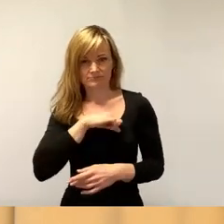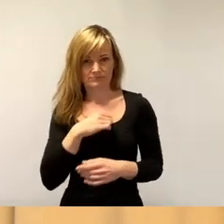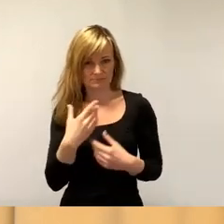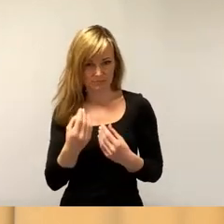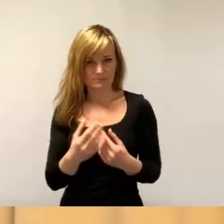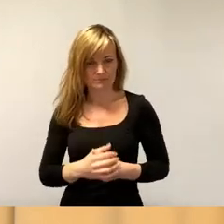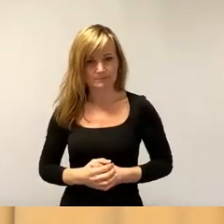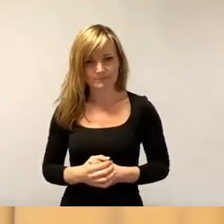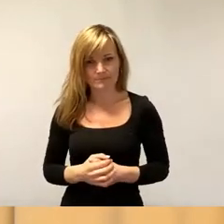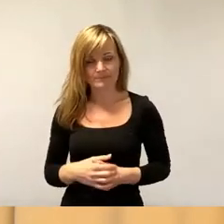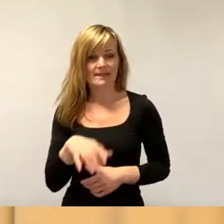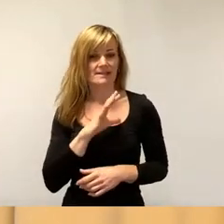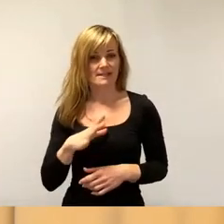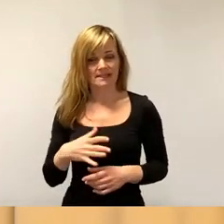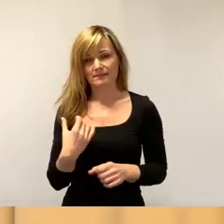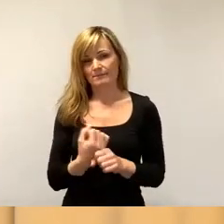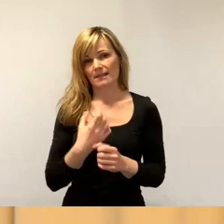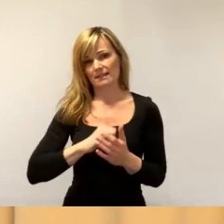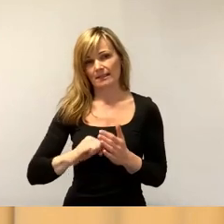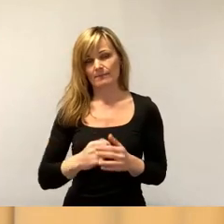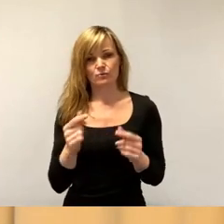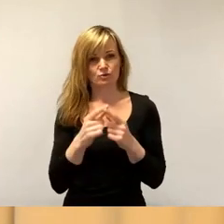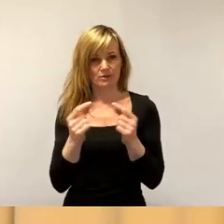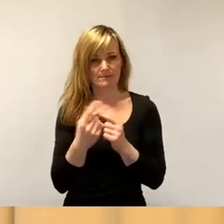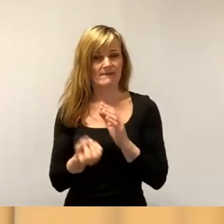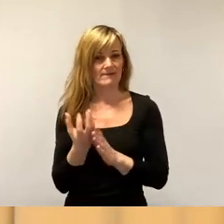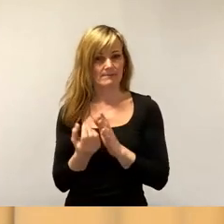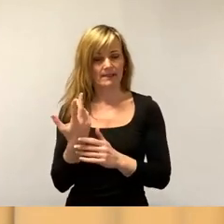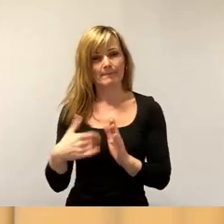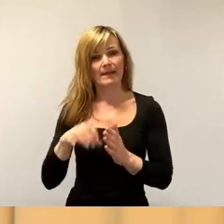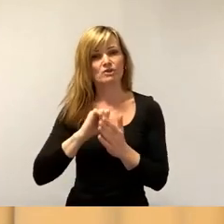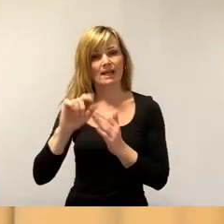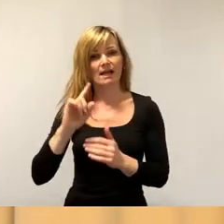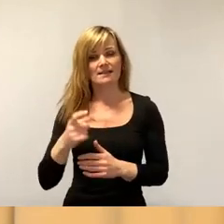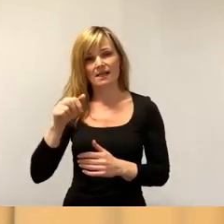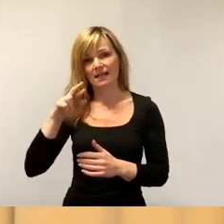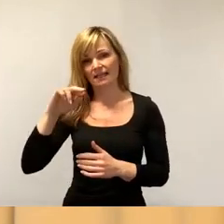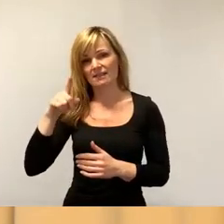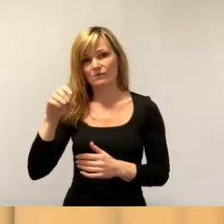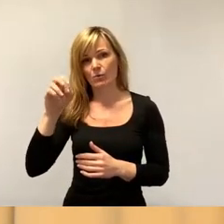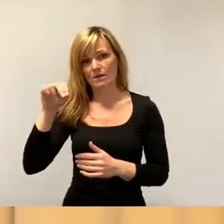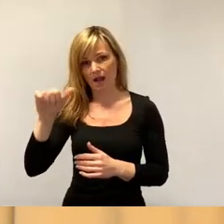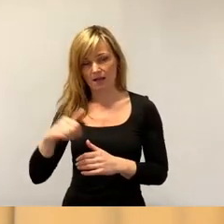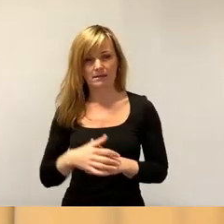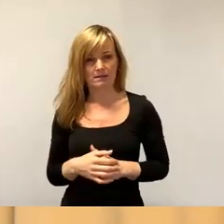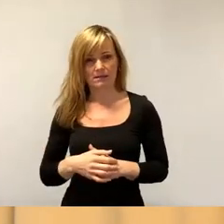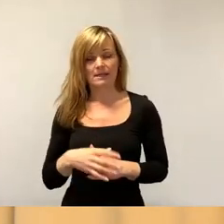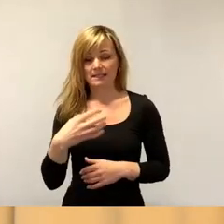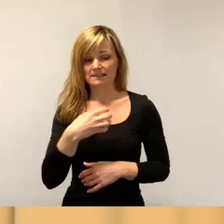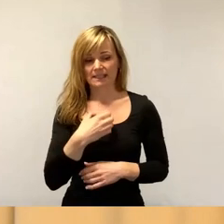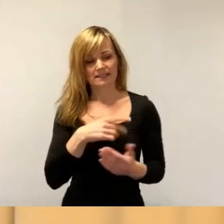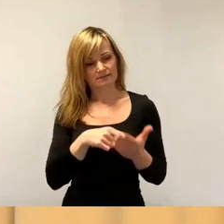Sachsen macht Tempo bei den Chipfabriken schneller als in Arizona. In Dresden zeigt sich, wie die Deutschlandgeschwindigkeit aussehen kann, wenn wir